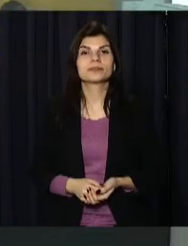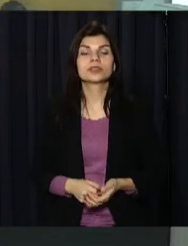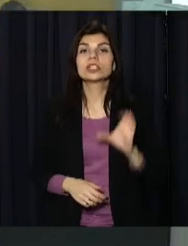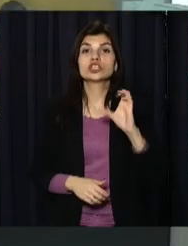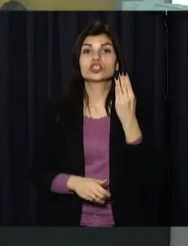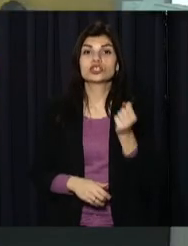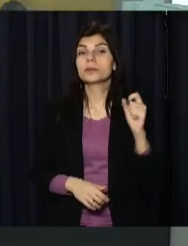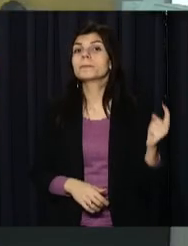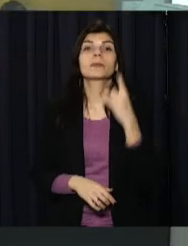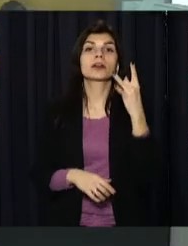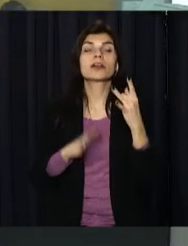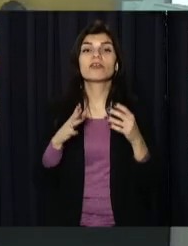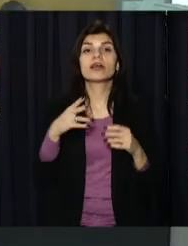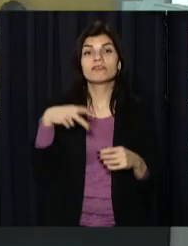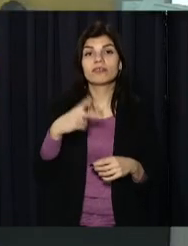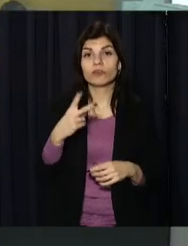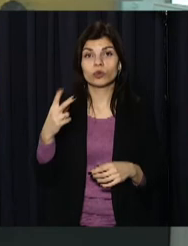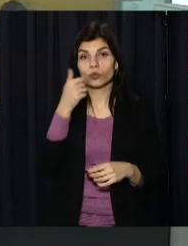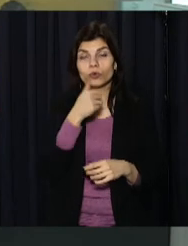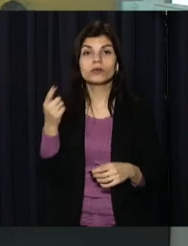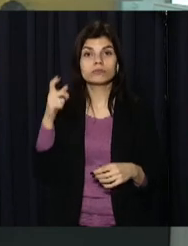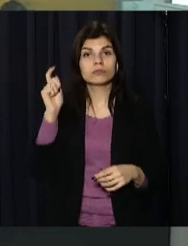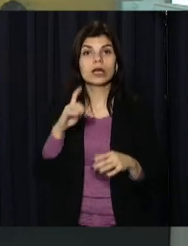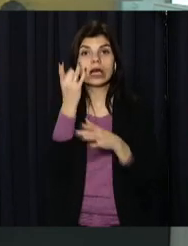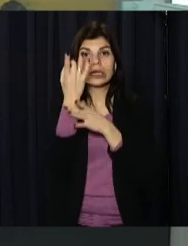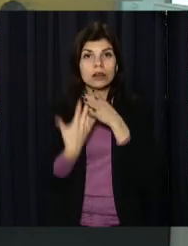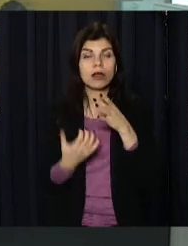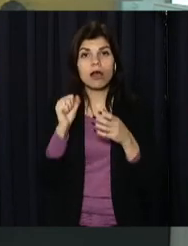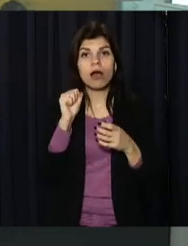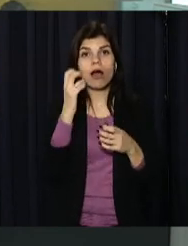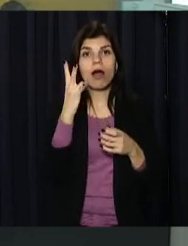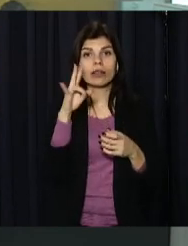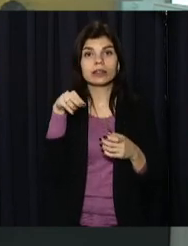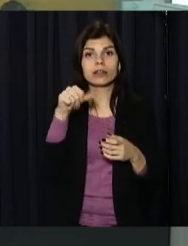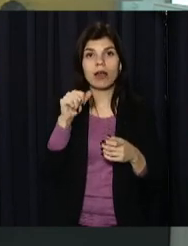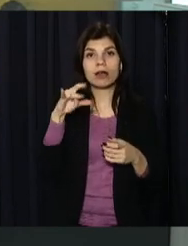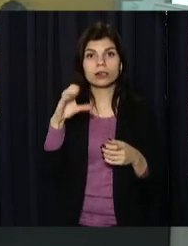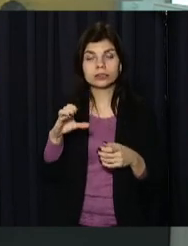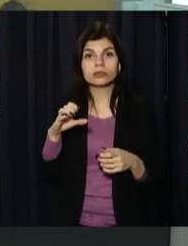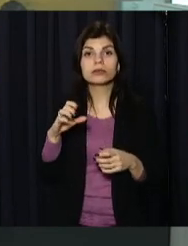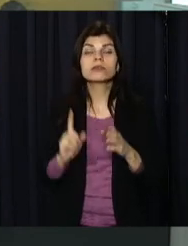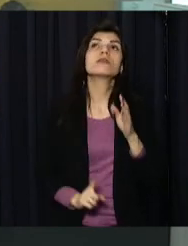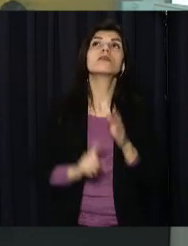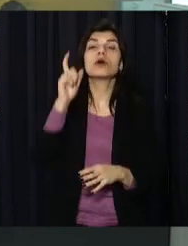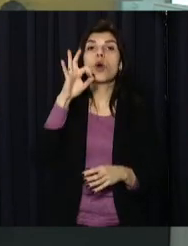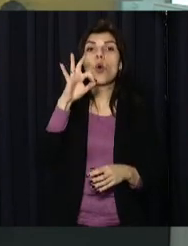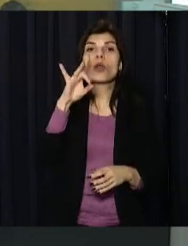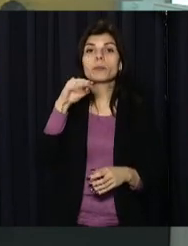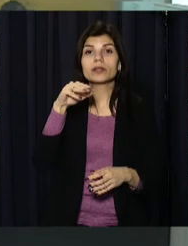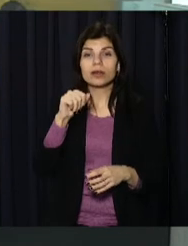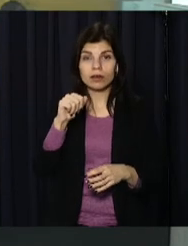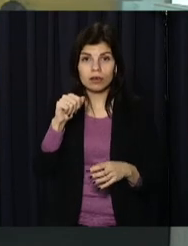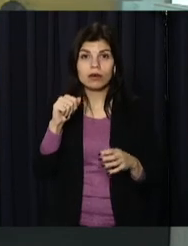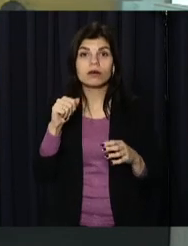США вперше у 2022 році запустила ракету «Носія Антарес». Вона вивела на орбіту вантажний транспортний корабель